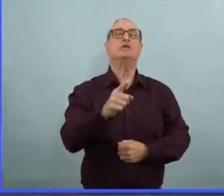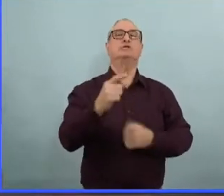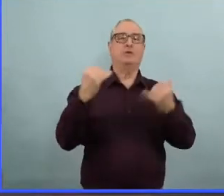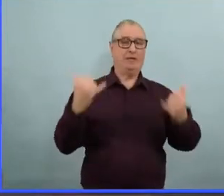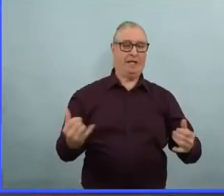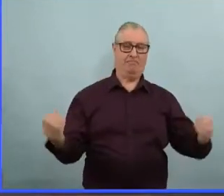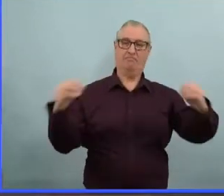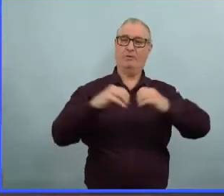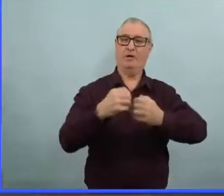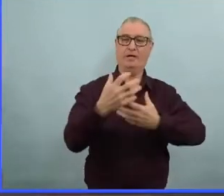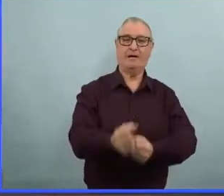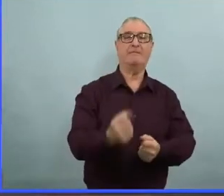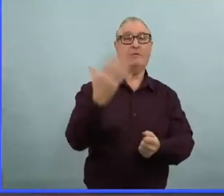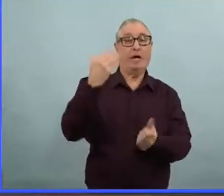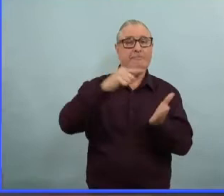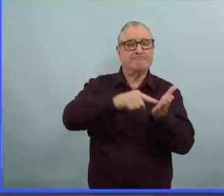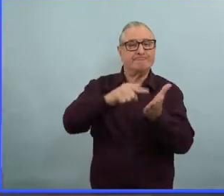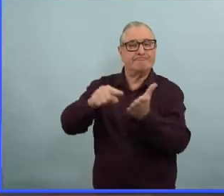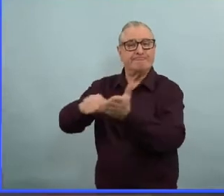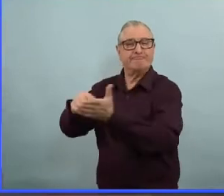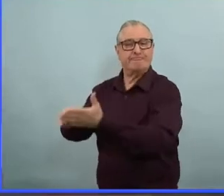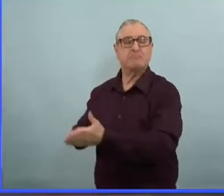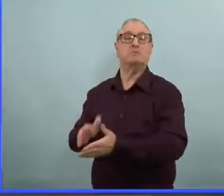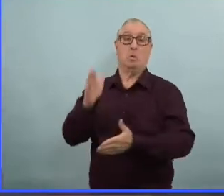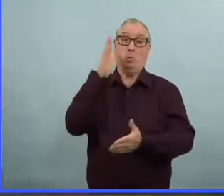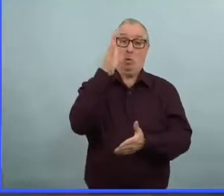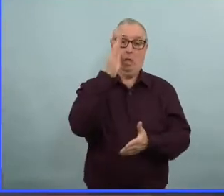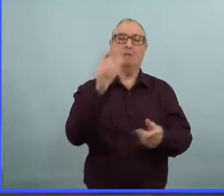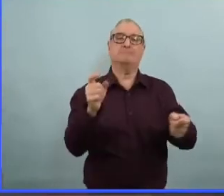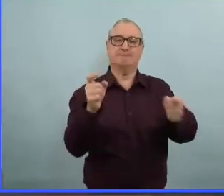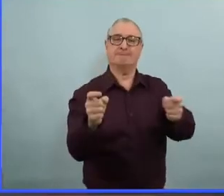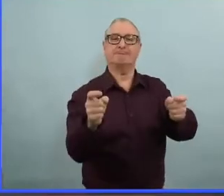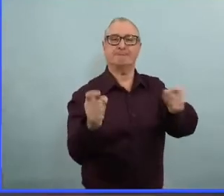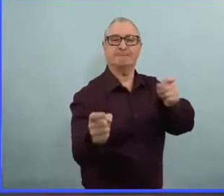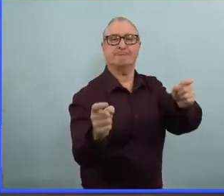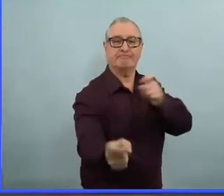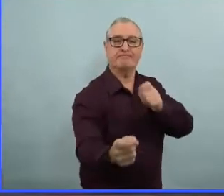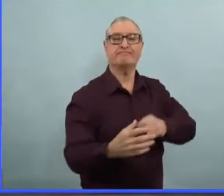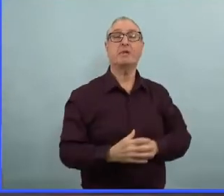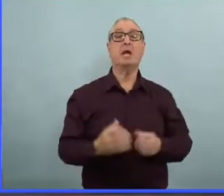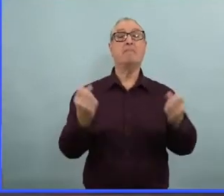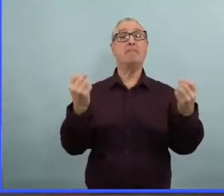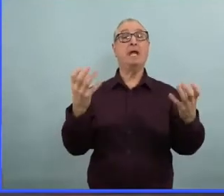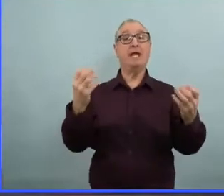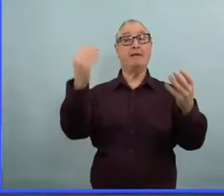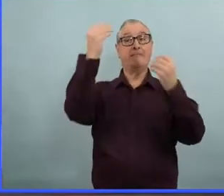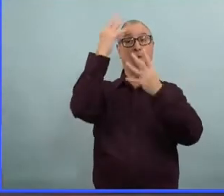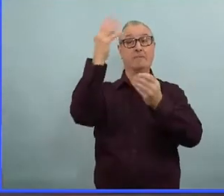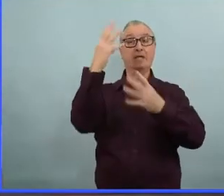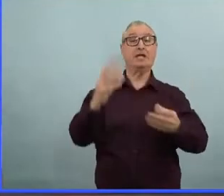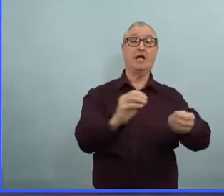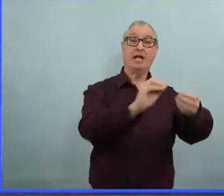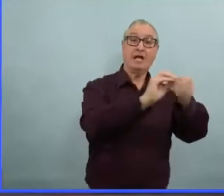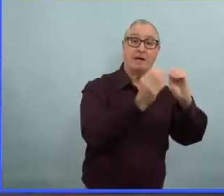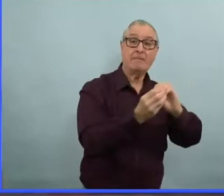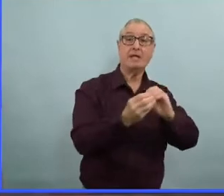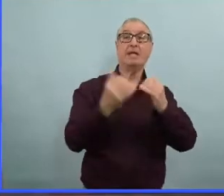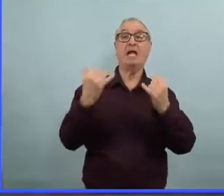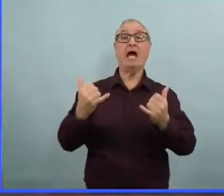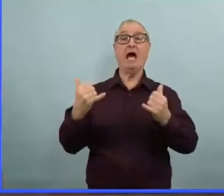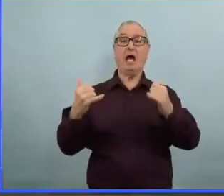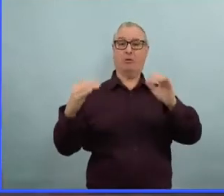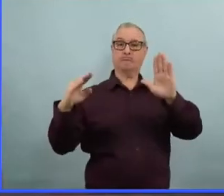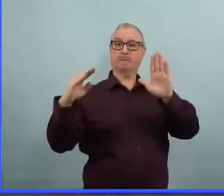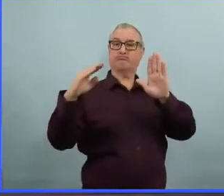maintenant que grand nombre de ces indicateurs continuent à se stabiliser ou en tout cas aller dans la bonne direction. Donc, nous avons